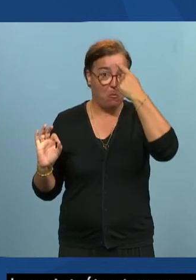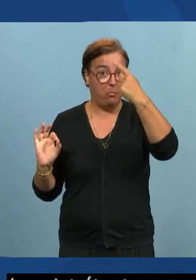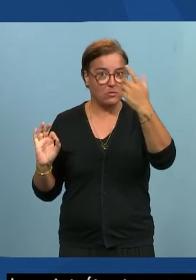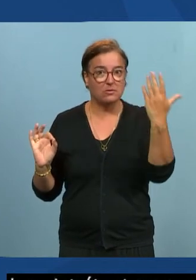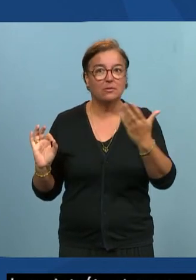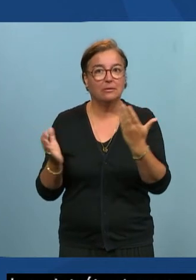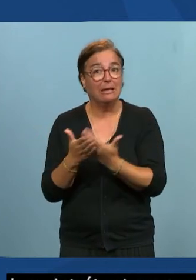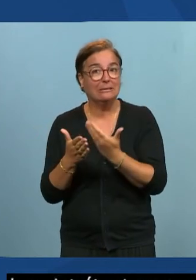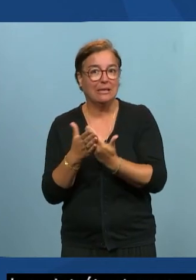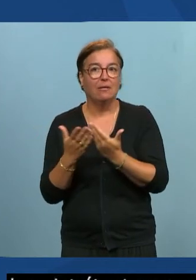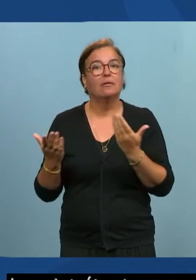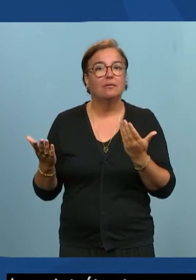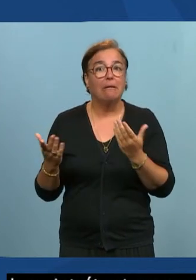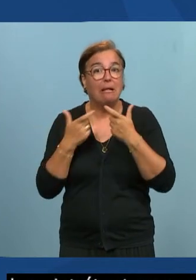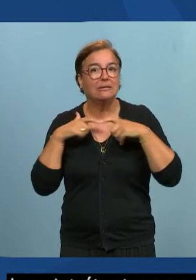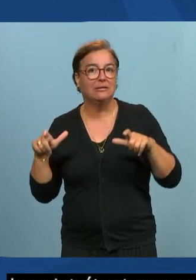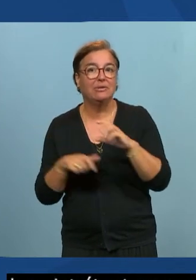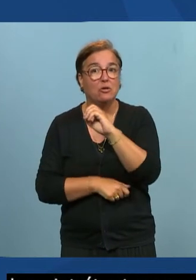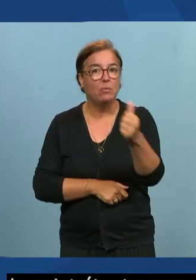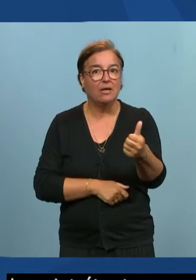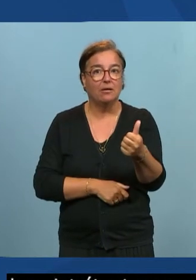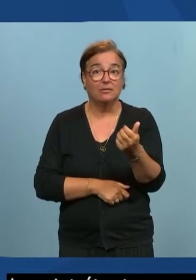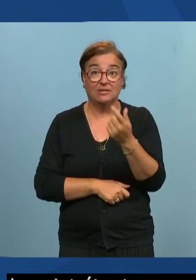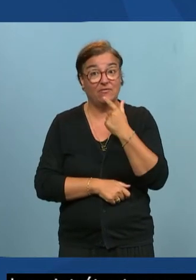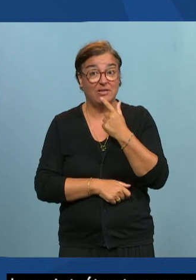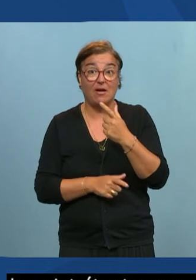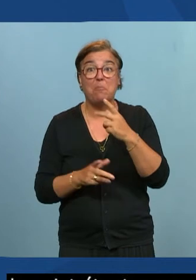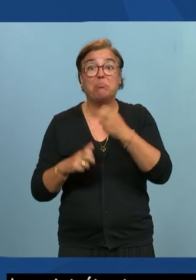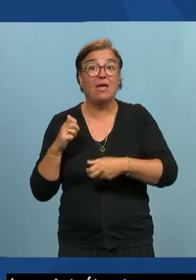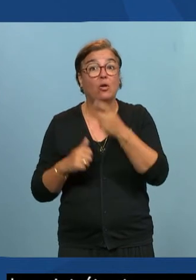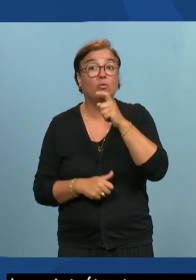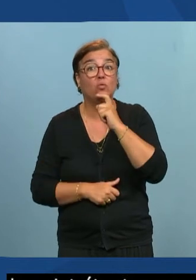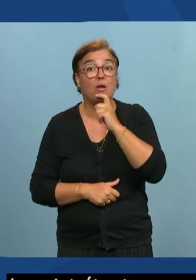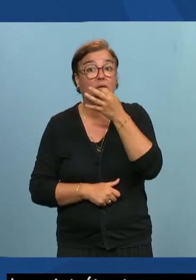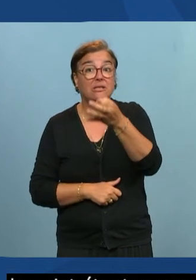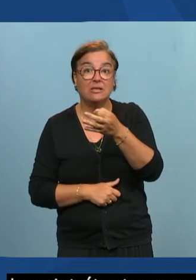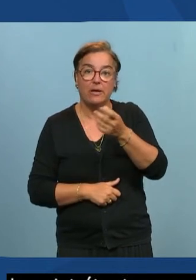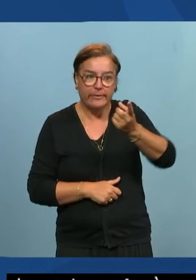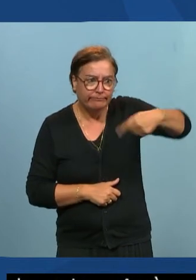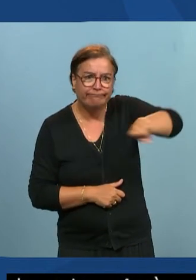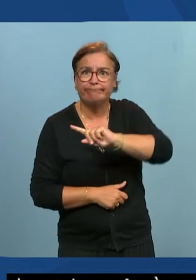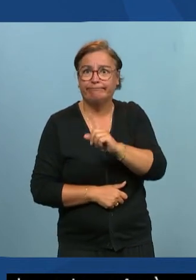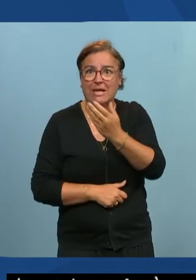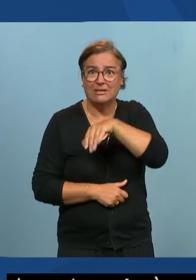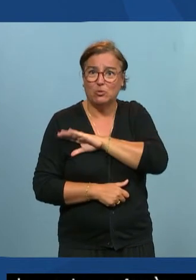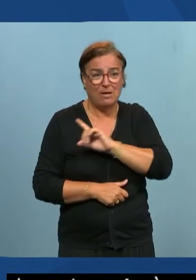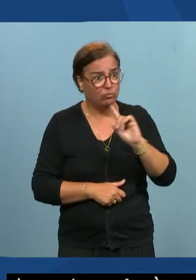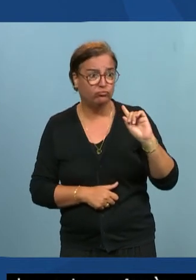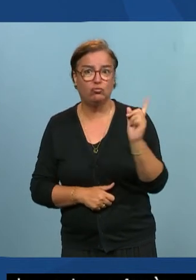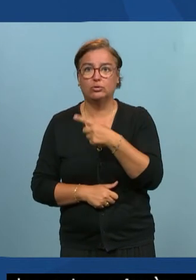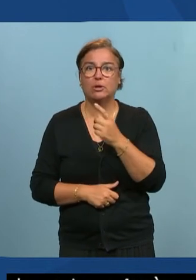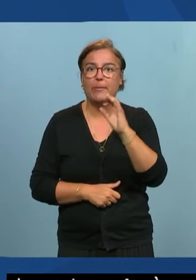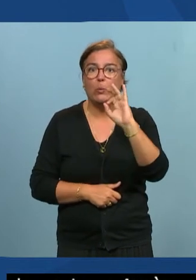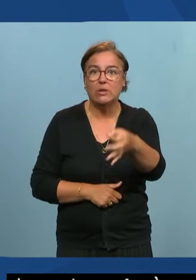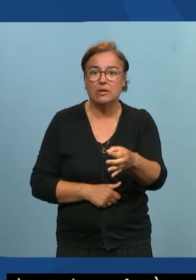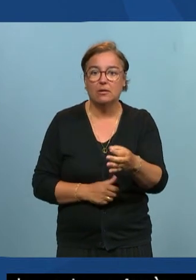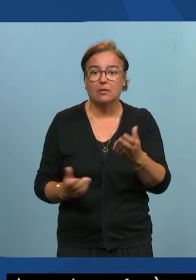ce que disait Pierre où on a tous une responsabilité au-delà du fait de se dire qu'on est tous responsables c'est aussi plus simple de le prendre en compte